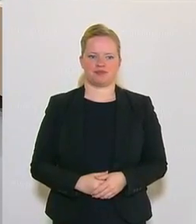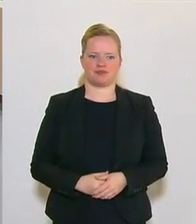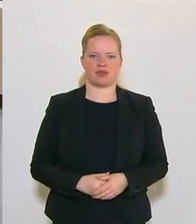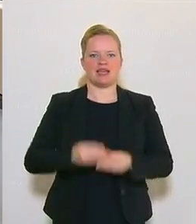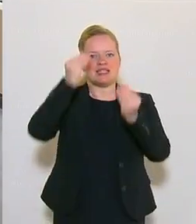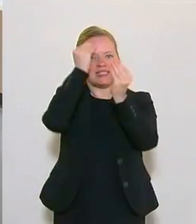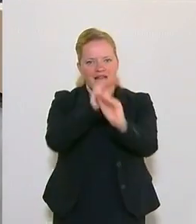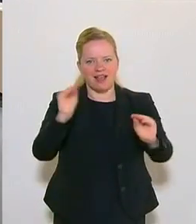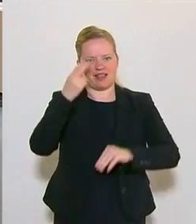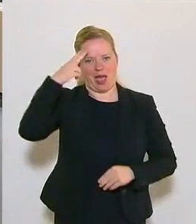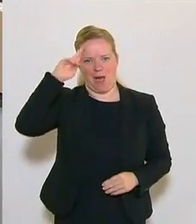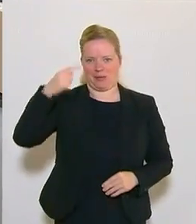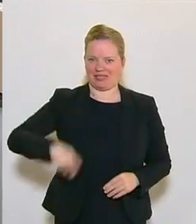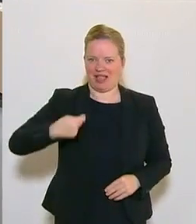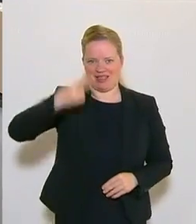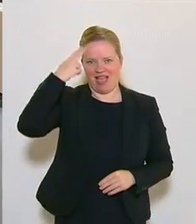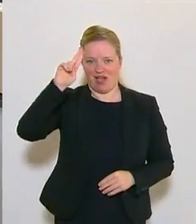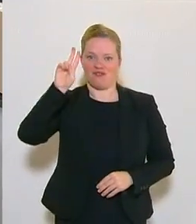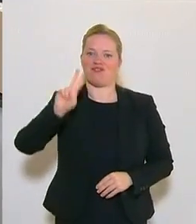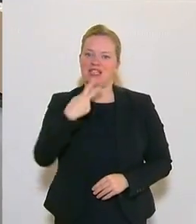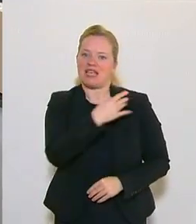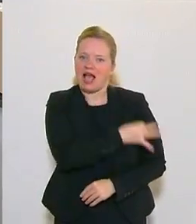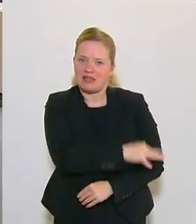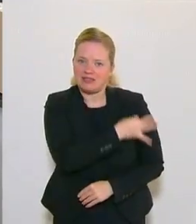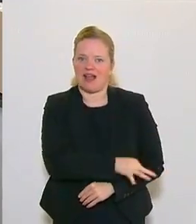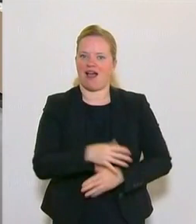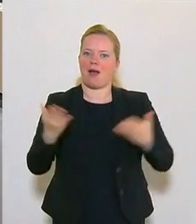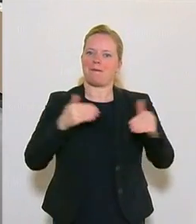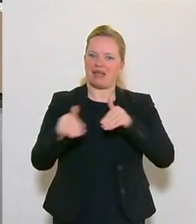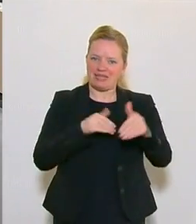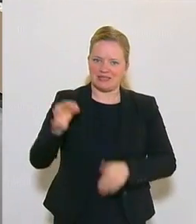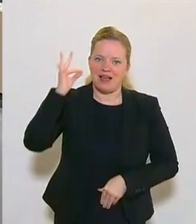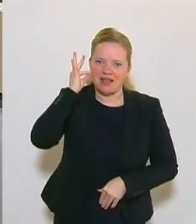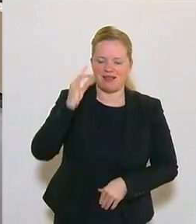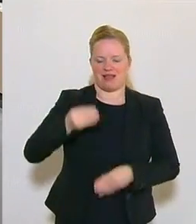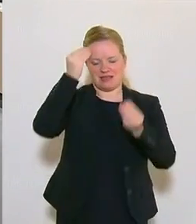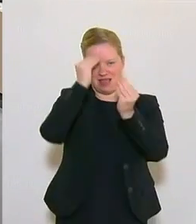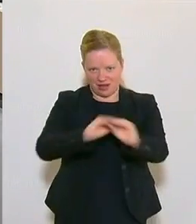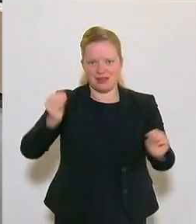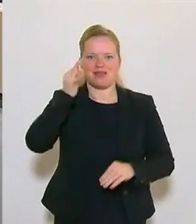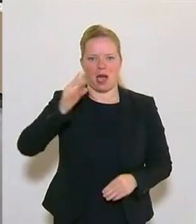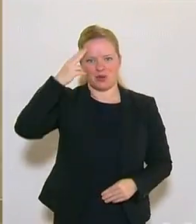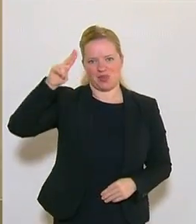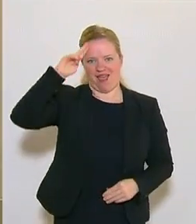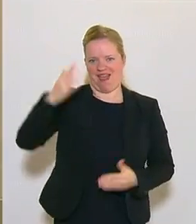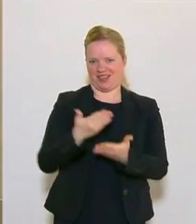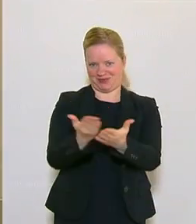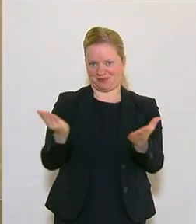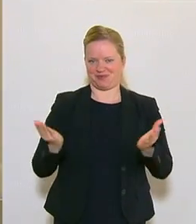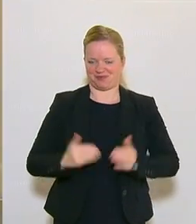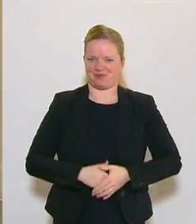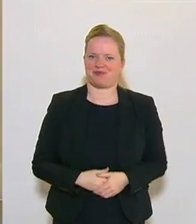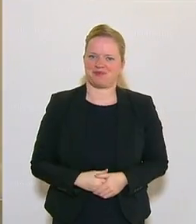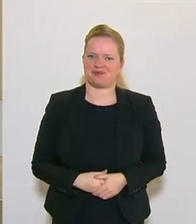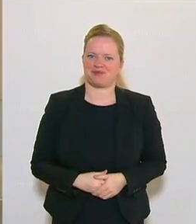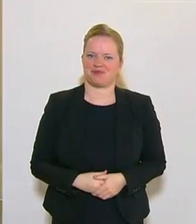Sehr geehrter Herr Präsident, Herr Vizekanzler, Frau Ministerin und sehr geehrte Damen und Herren. Herr